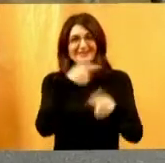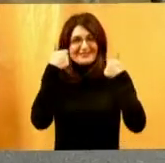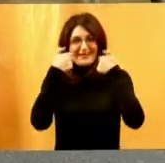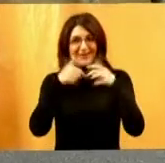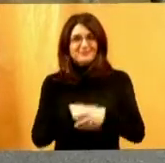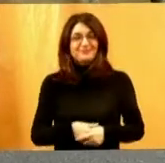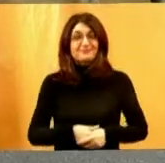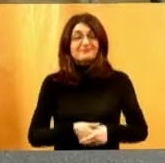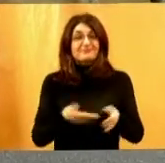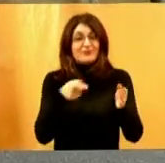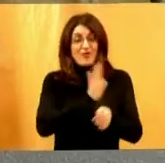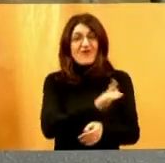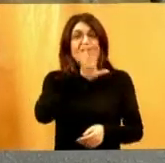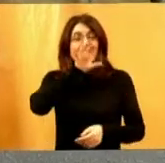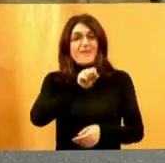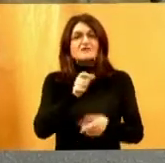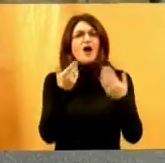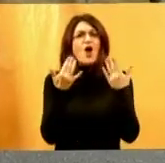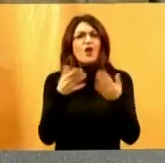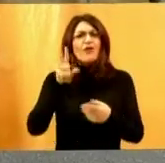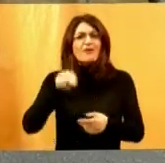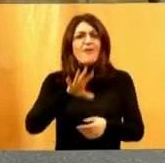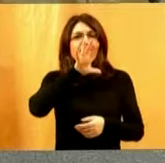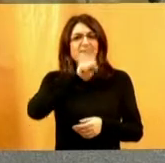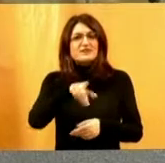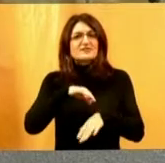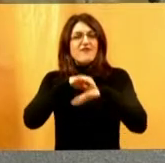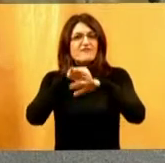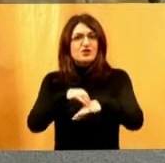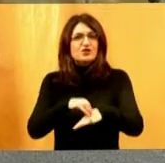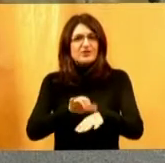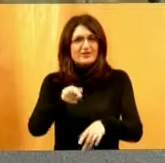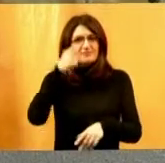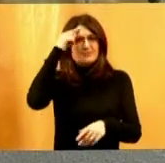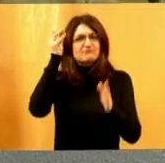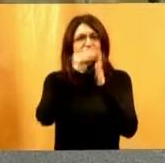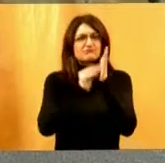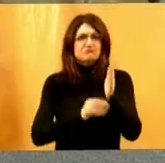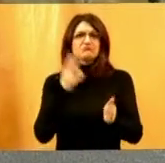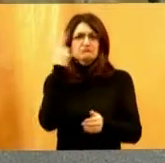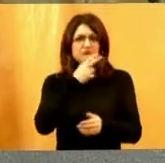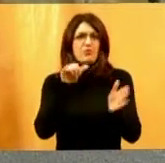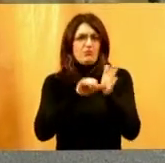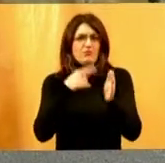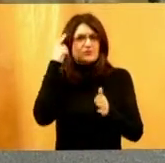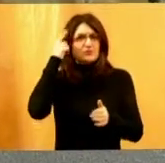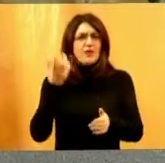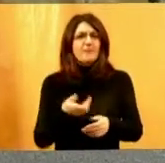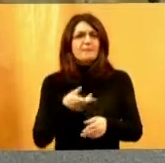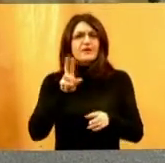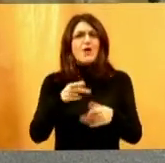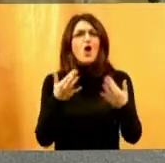imao ovakav jedan pas, koliko ima pasa vodiča u... Je li imate tu statistiku? Da, naravno, kako ne. Koliko?